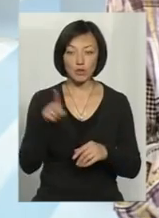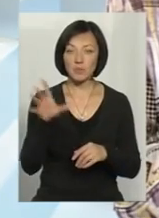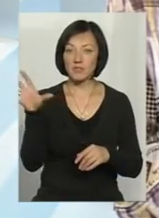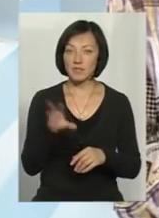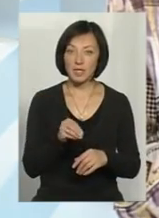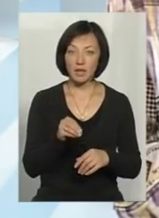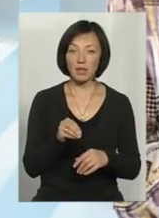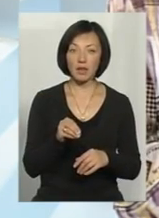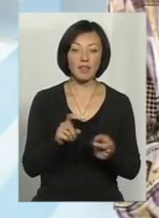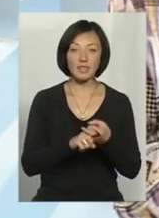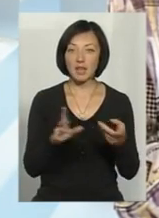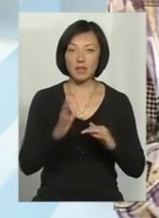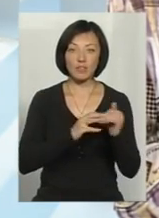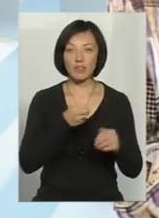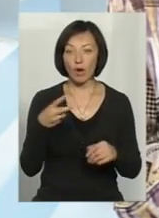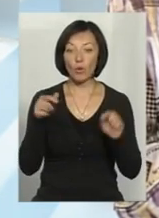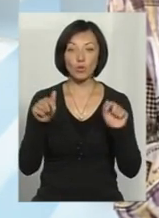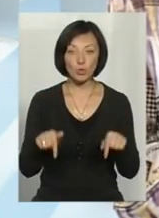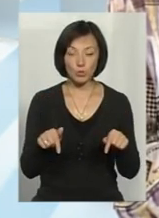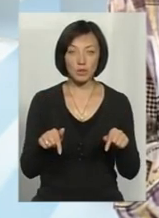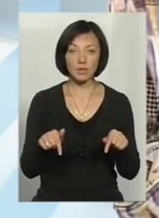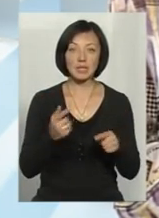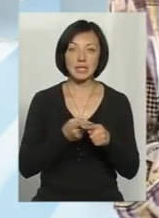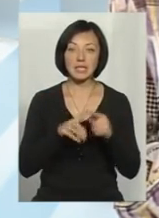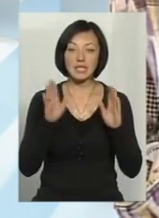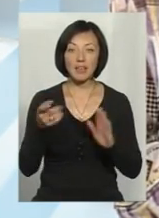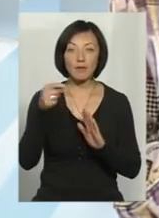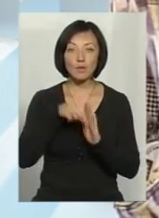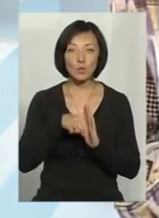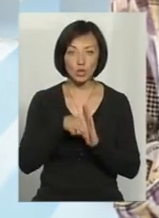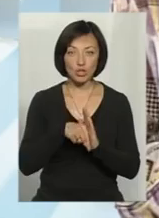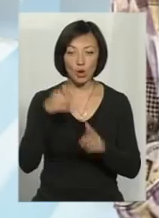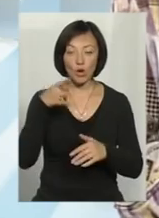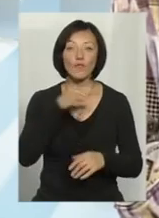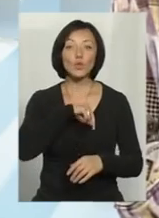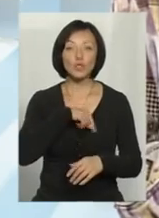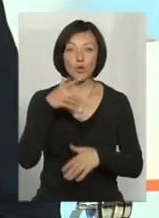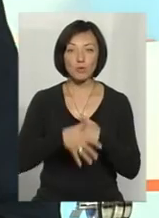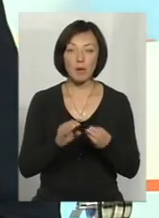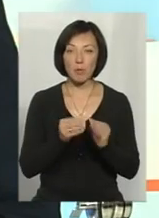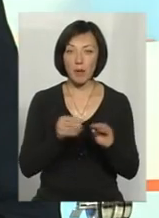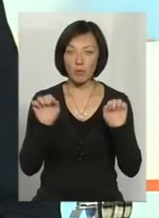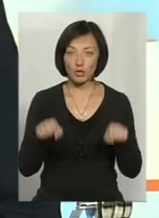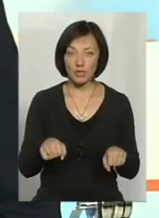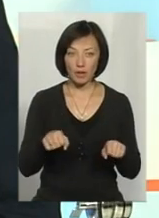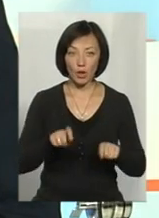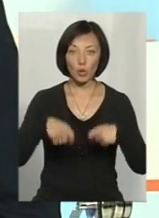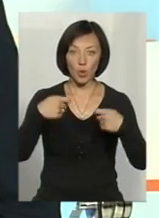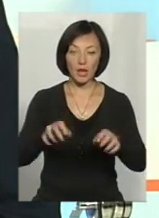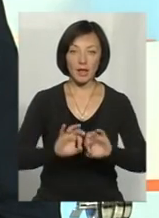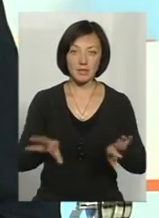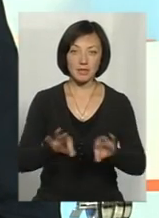всіх, незалежно від фаху, тому що тут це тільки внутрішнє розуміння, проблеми і можливість її донести до